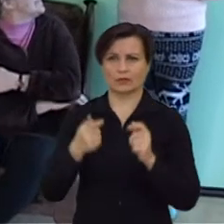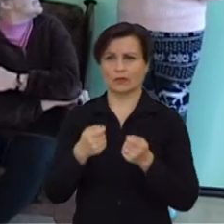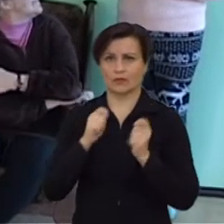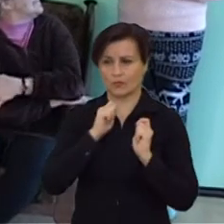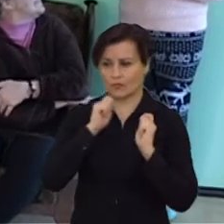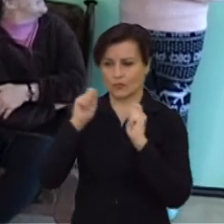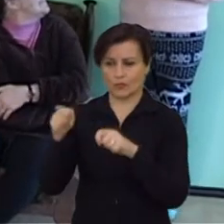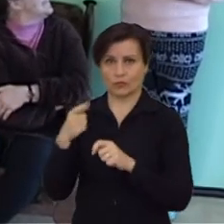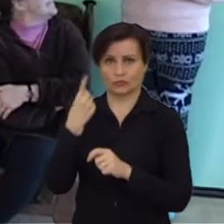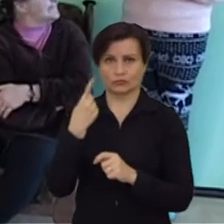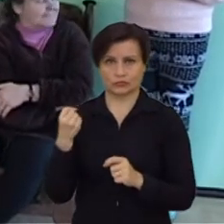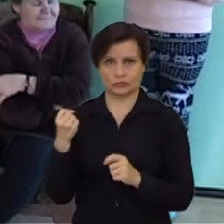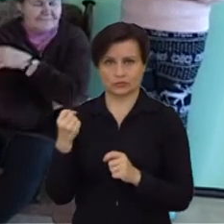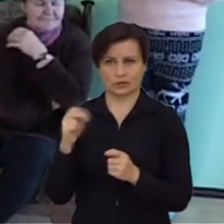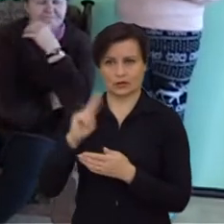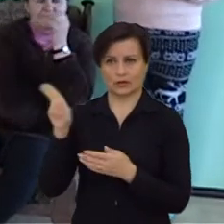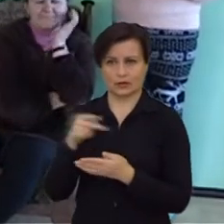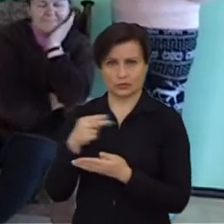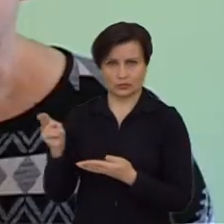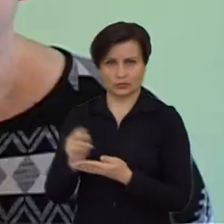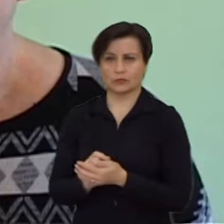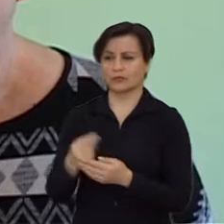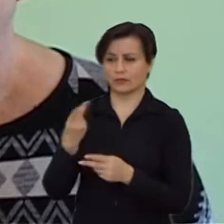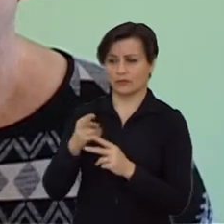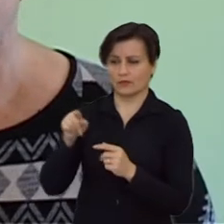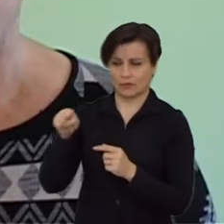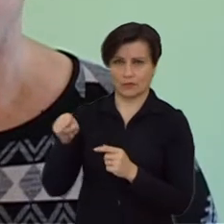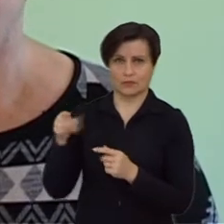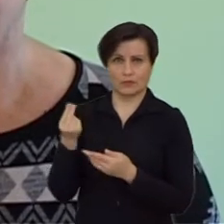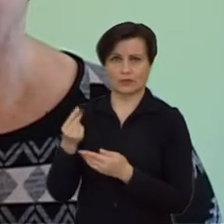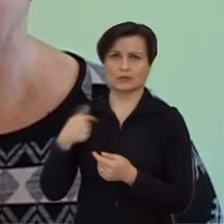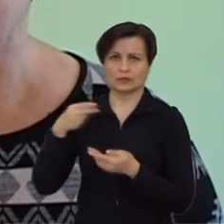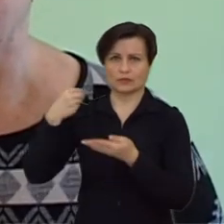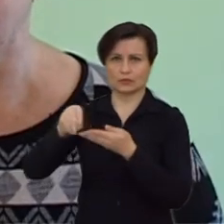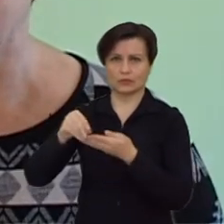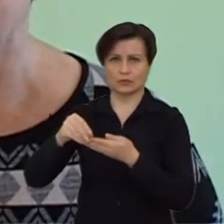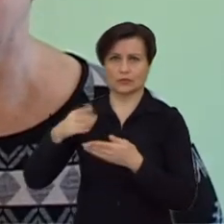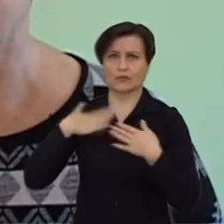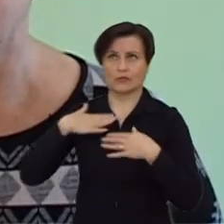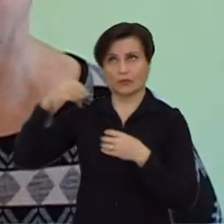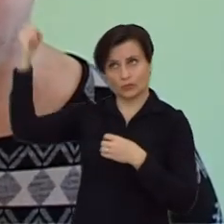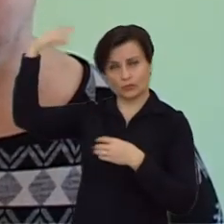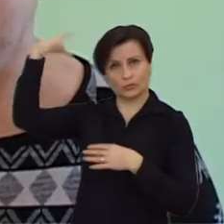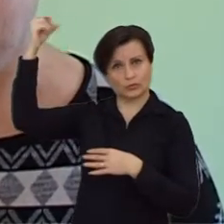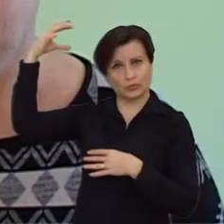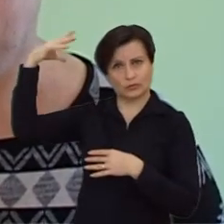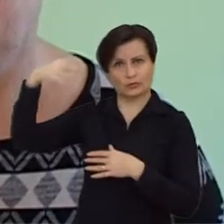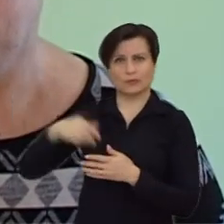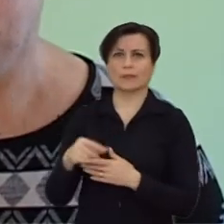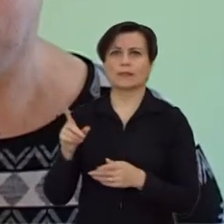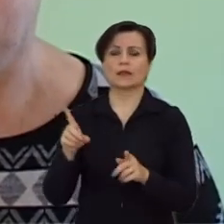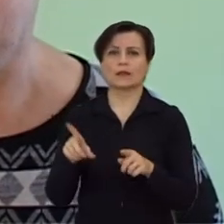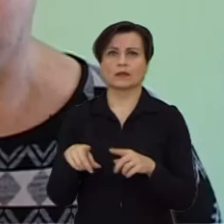įmonį padovanoju, šimta eurų, tai mes už tos pinigėlius nusipirukom dušų kabiną,